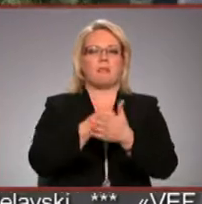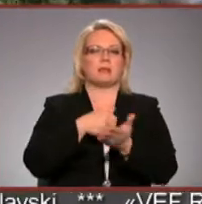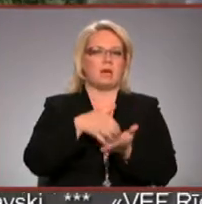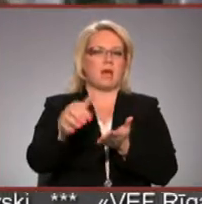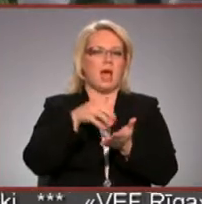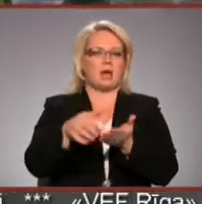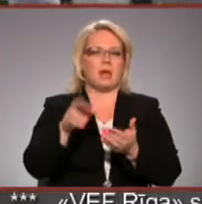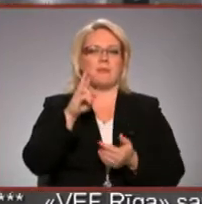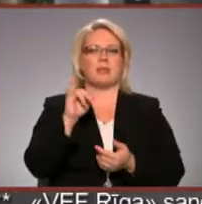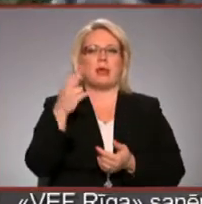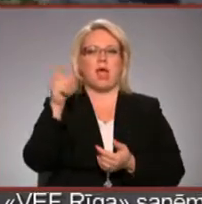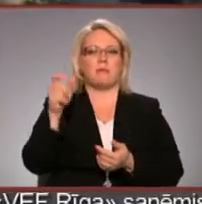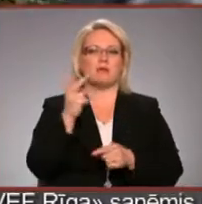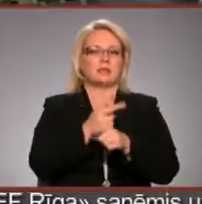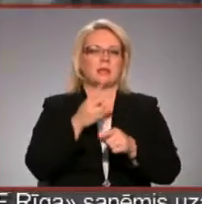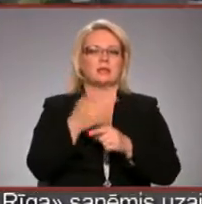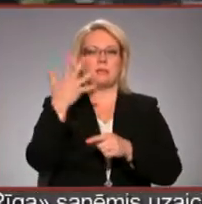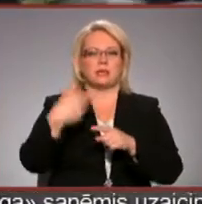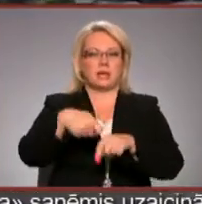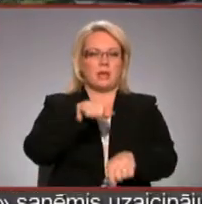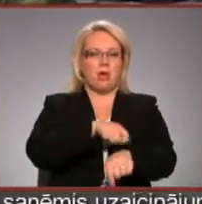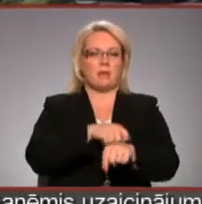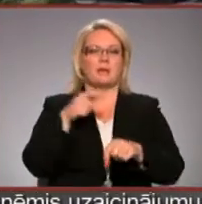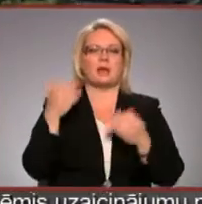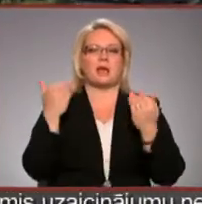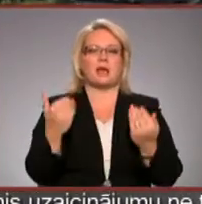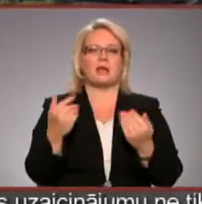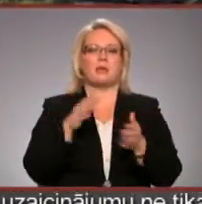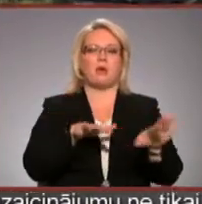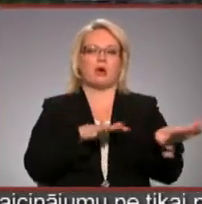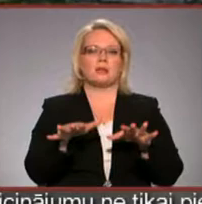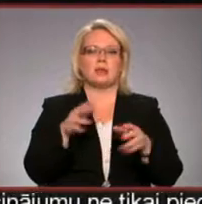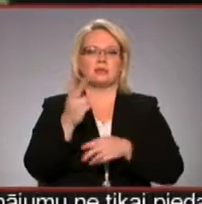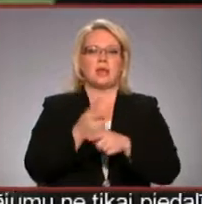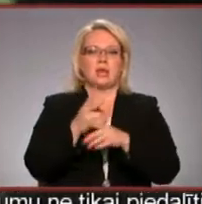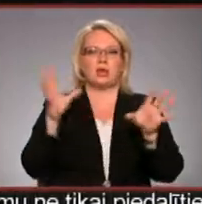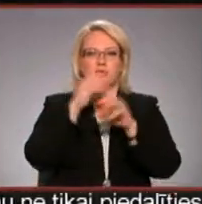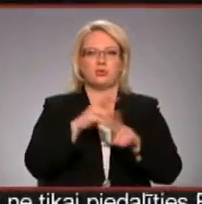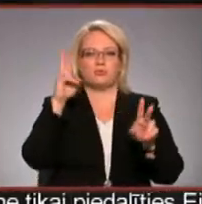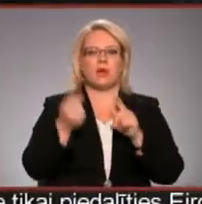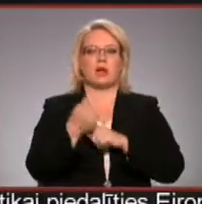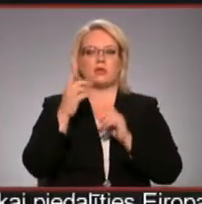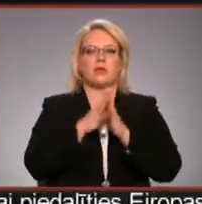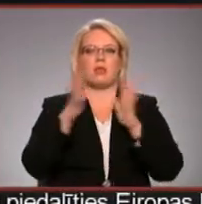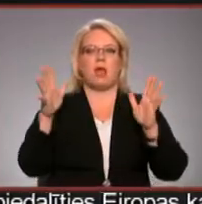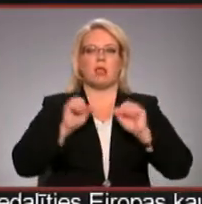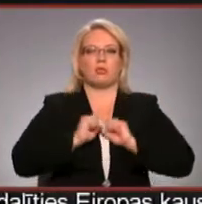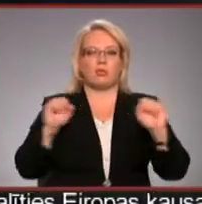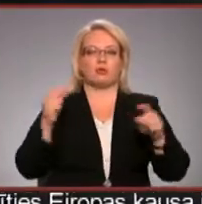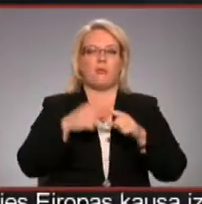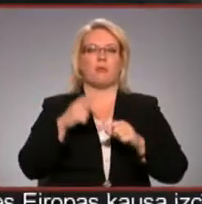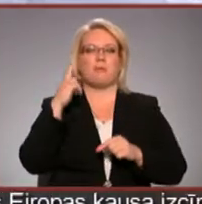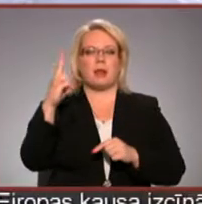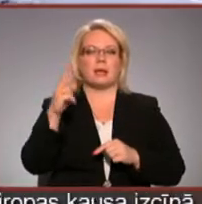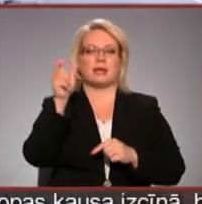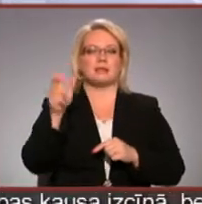Savukārt Raimonds skries 5 kilometru distanci. Tā kā šogad ir norganizēts skrējienas tumsā, tad radusies lielāka drosme un pārliecība, ka